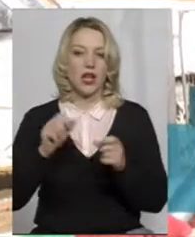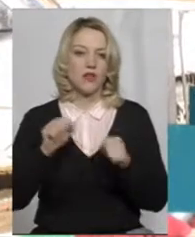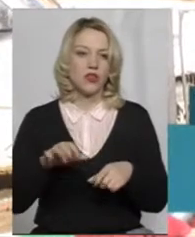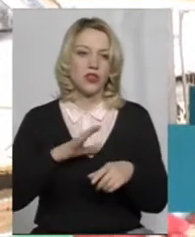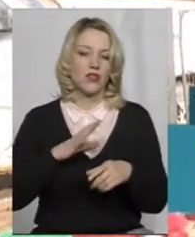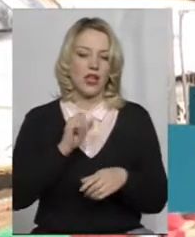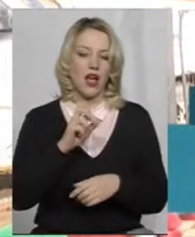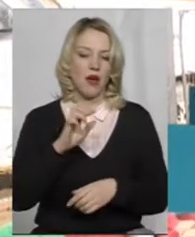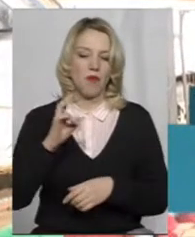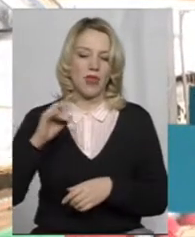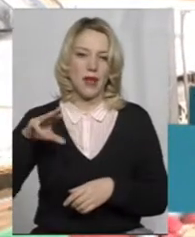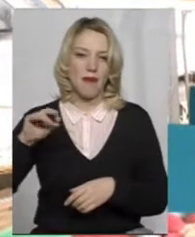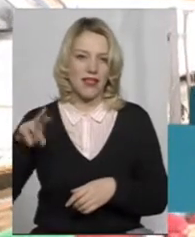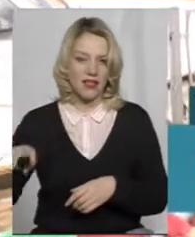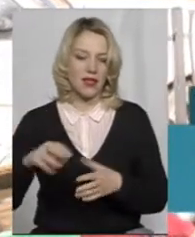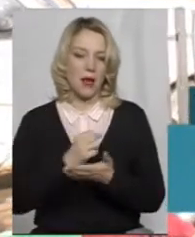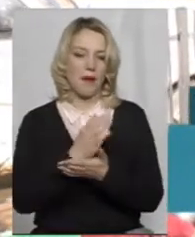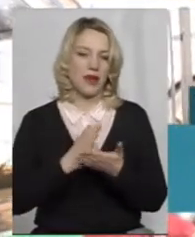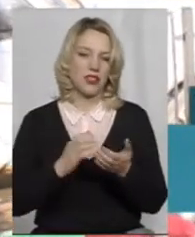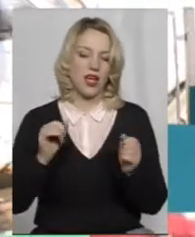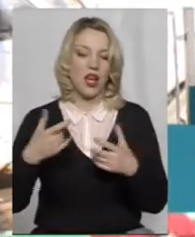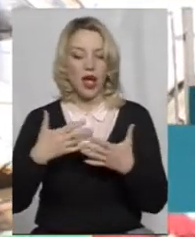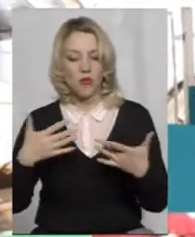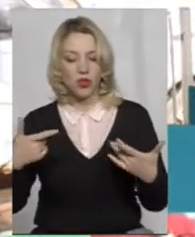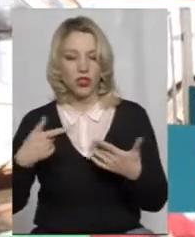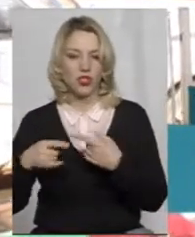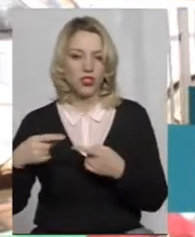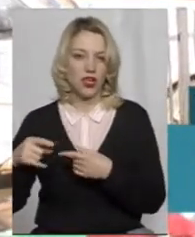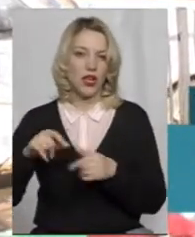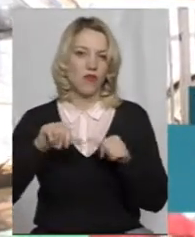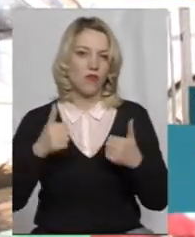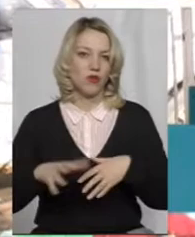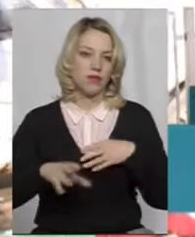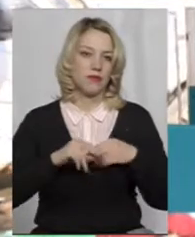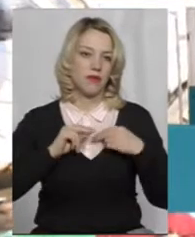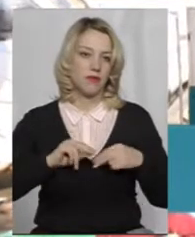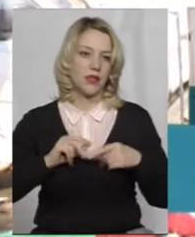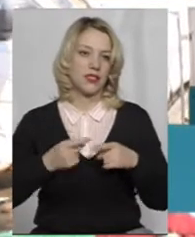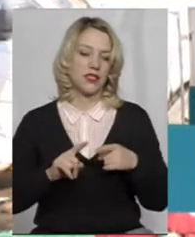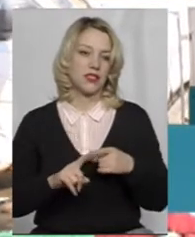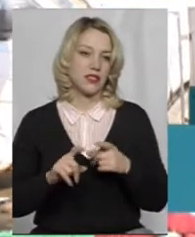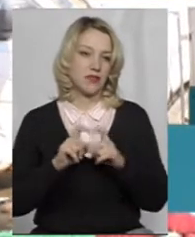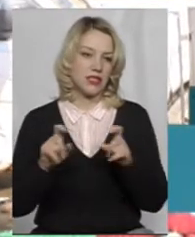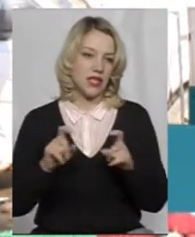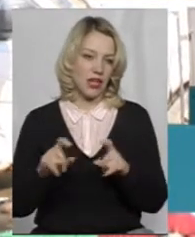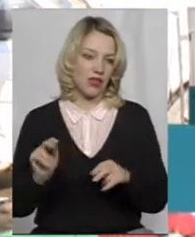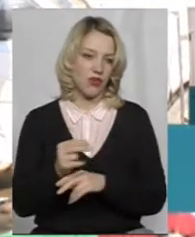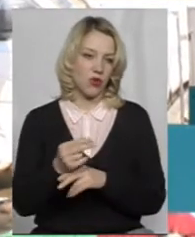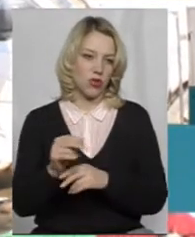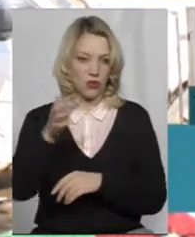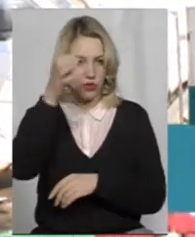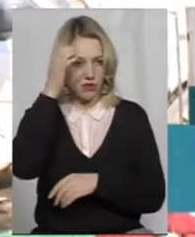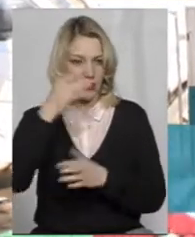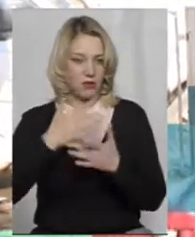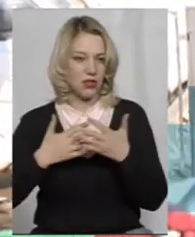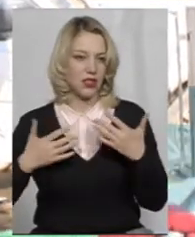мережа або якісь інші форми співпраці з цими закладами виховними, освітніми